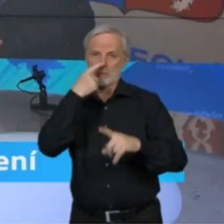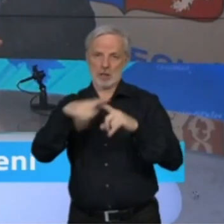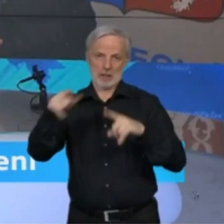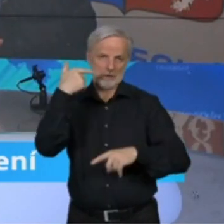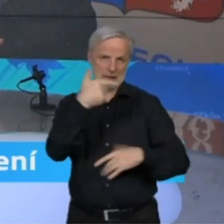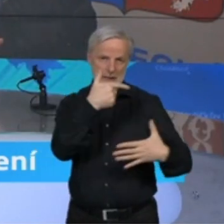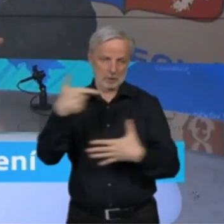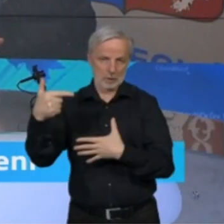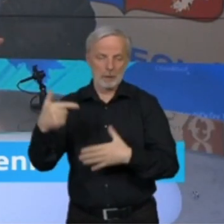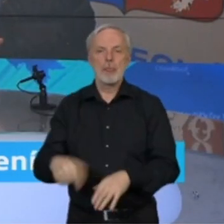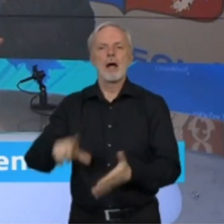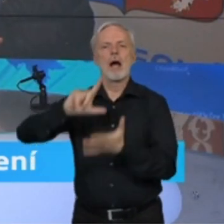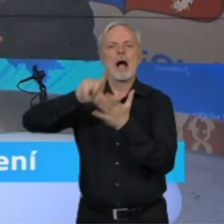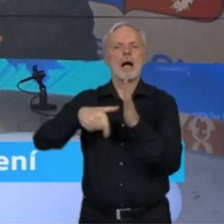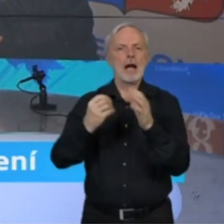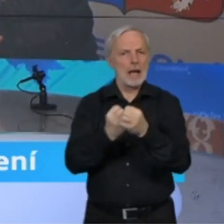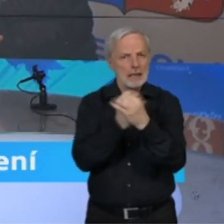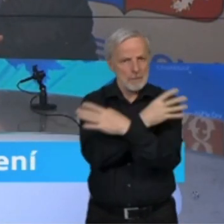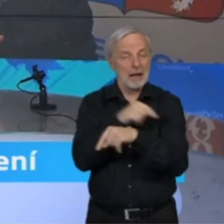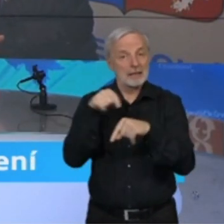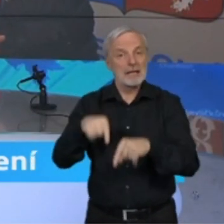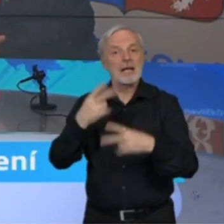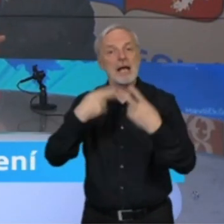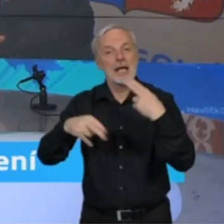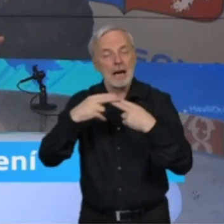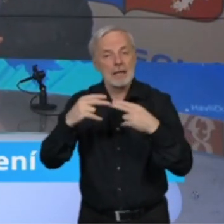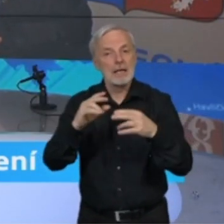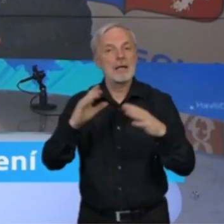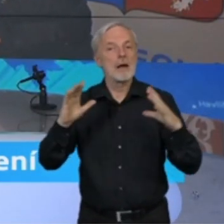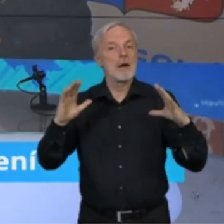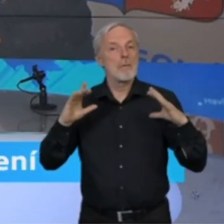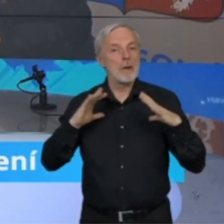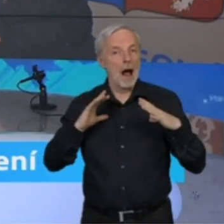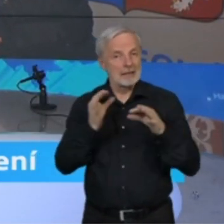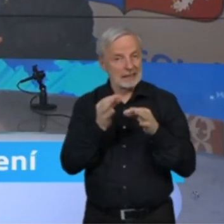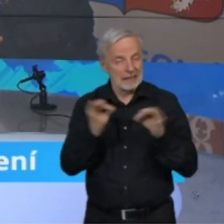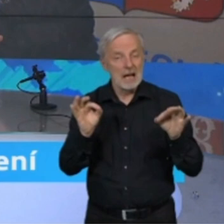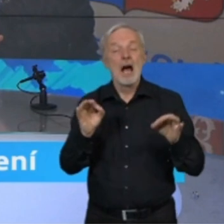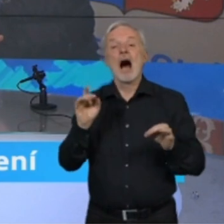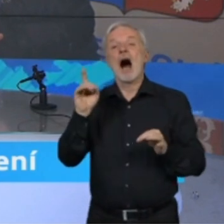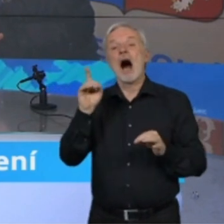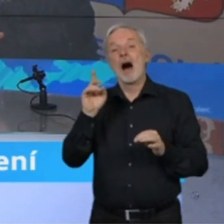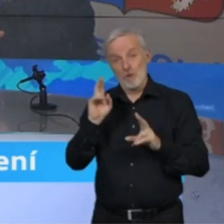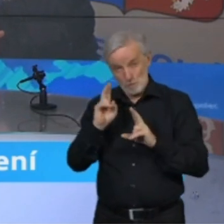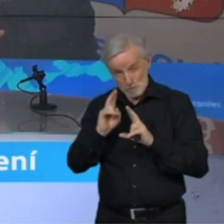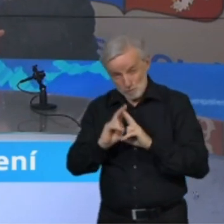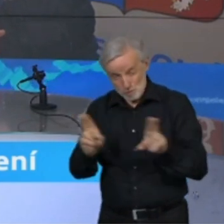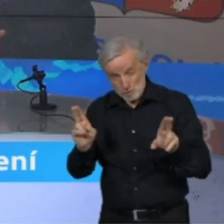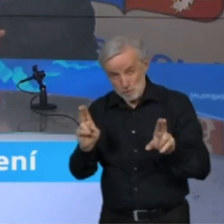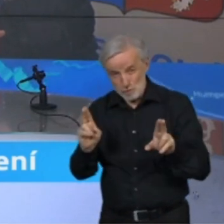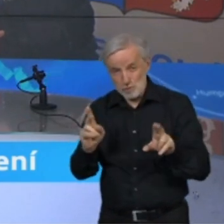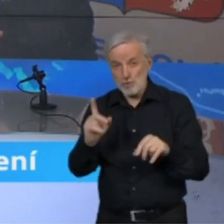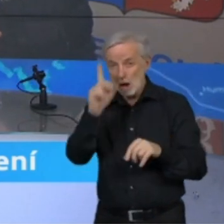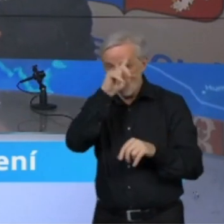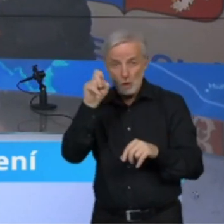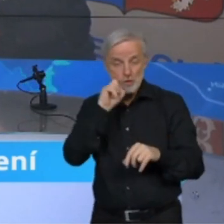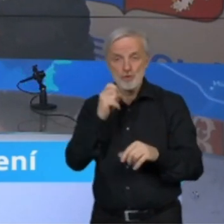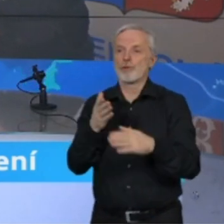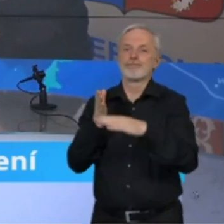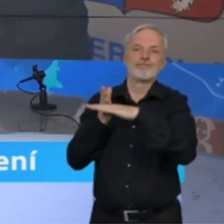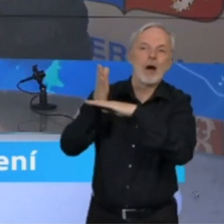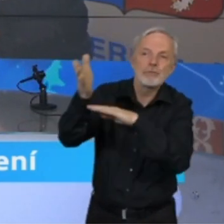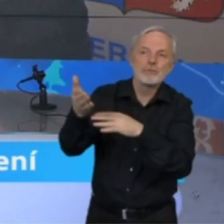...opiněvala, na Liberecku jsou teď jarní prázdniny. Jsou tam tedy naopak místa, kam rodiče s dětmi můžou bez obav vyrazit.